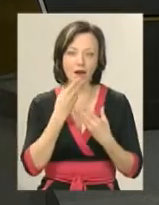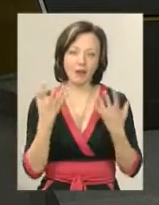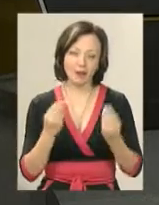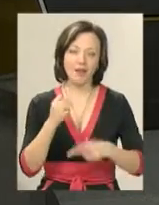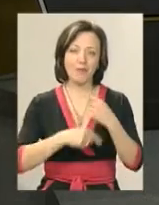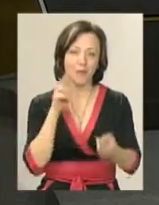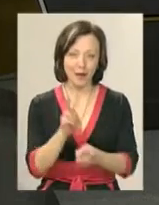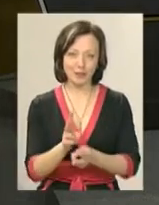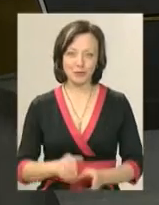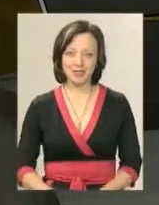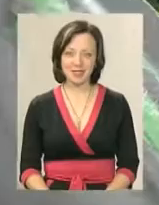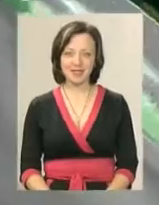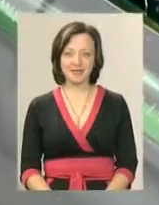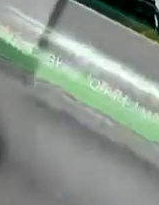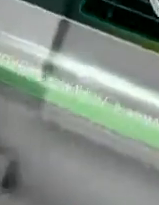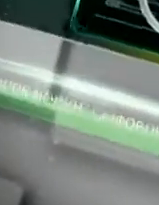Побачимось.